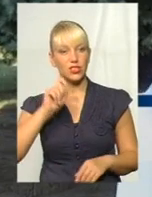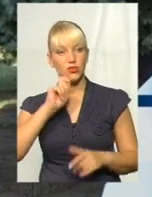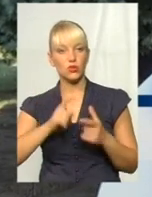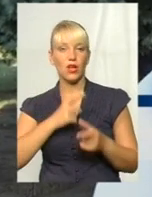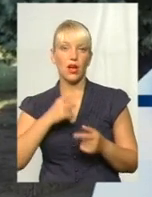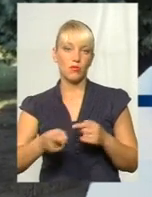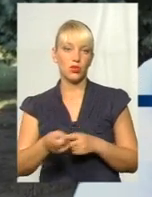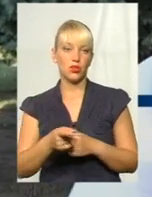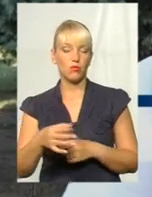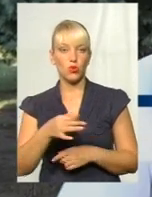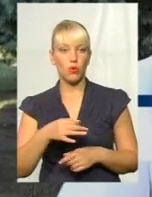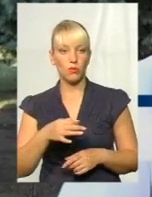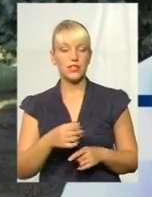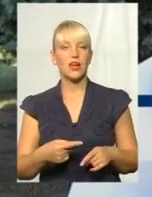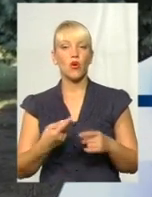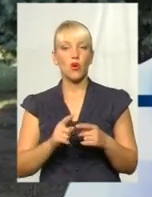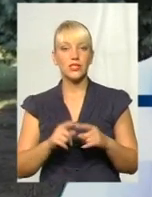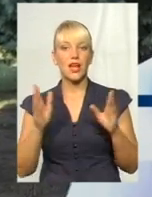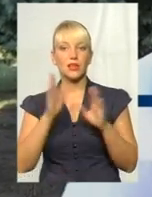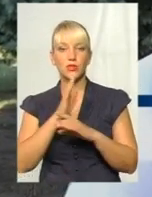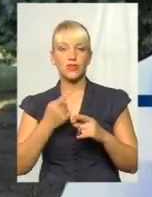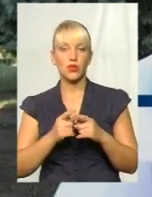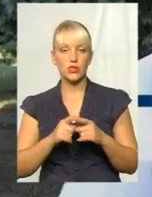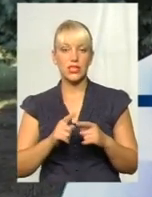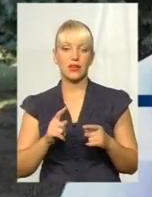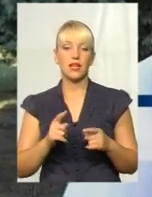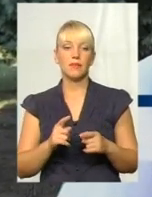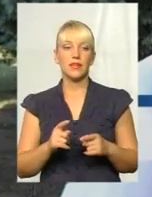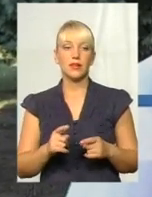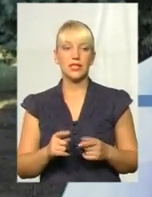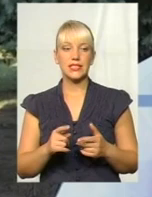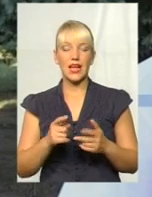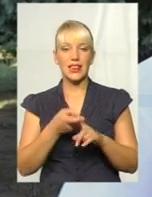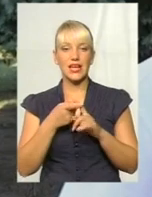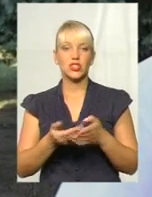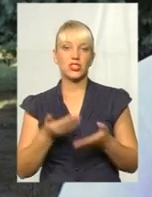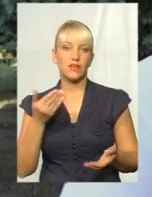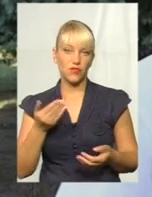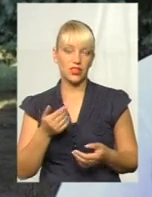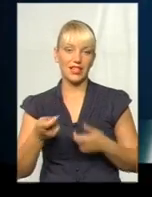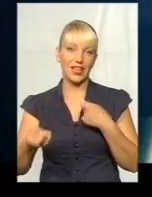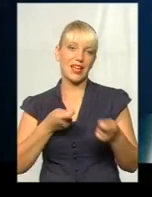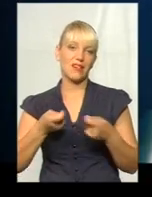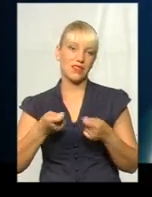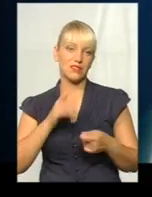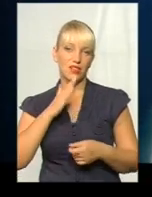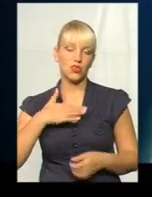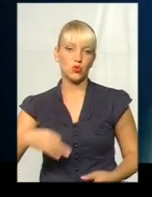Тернопільської облаці. Оця атмосфера, оцей клінук, це безпосередньо залежить від керівництва області.